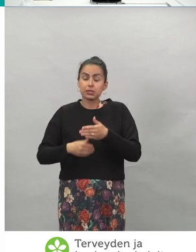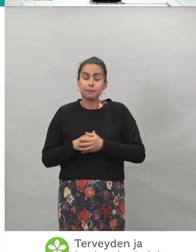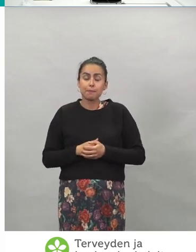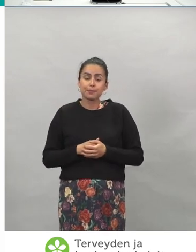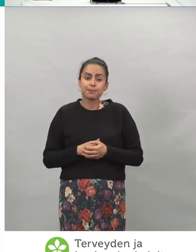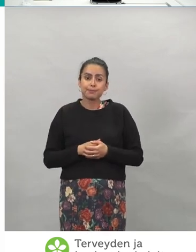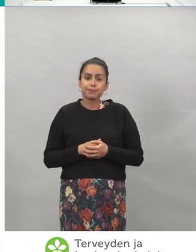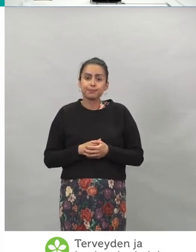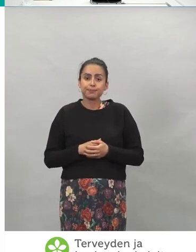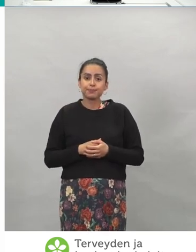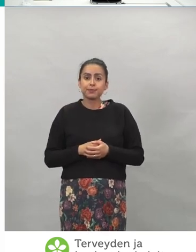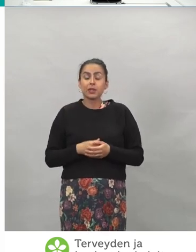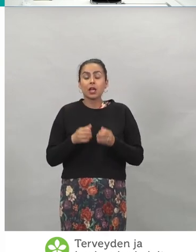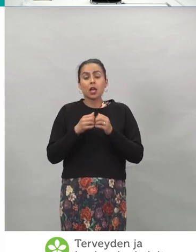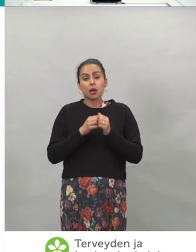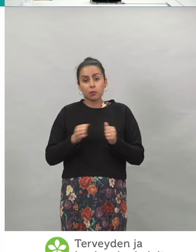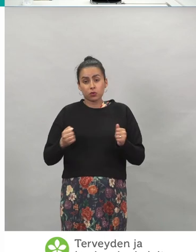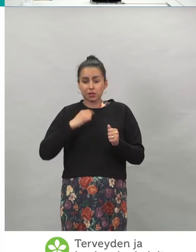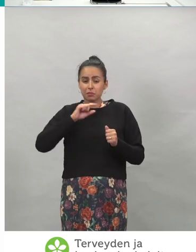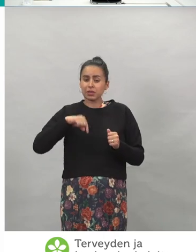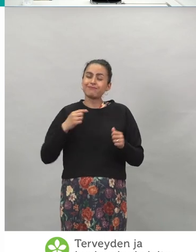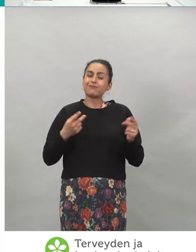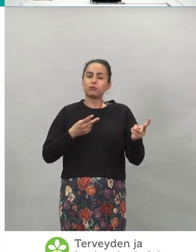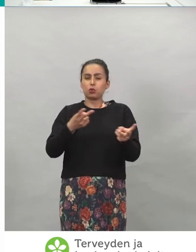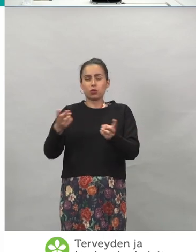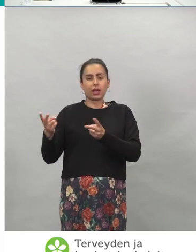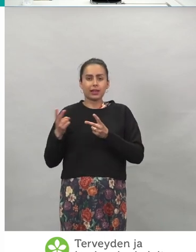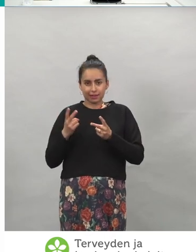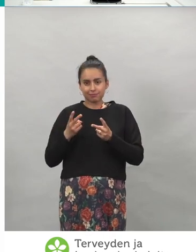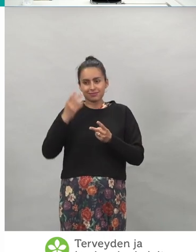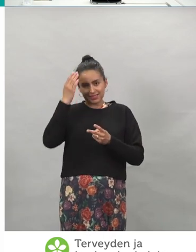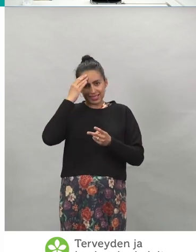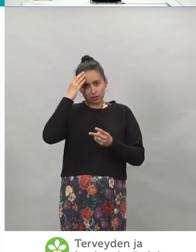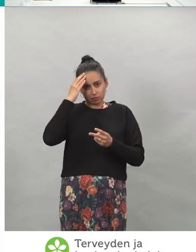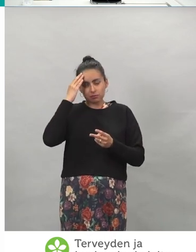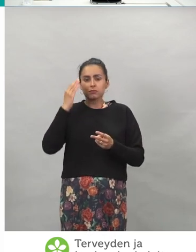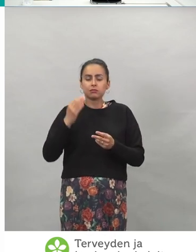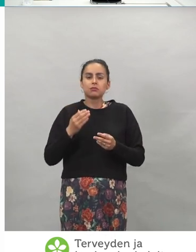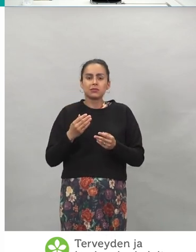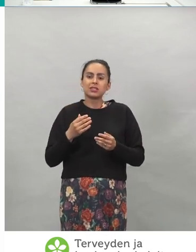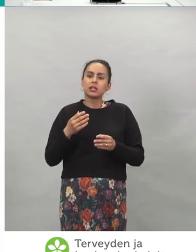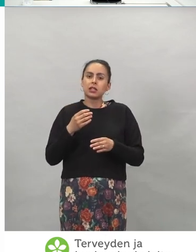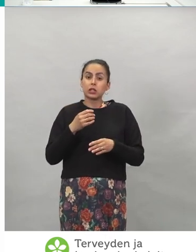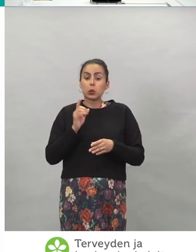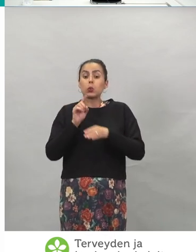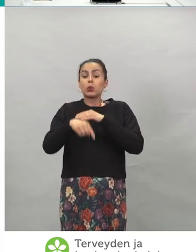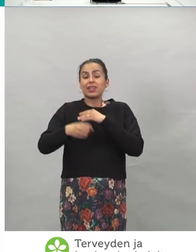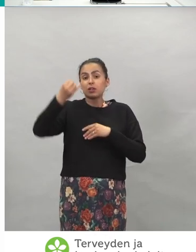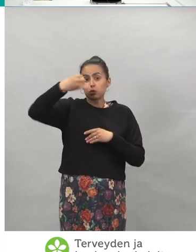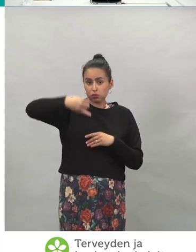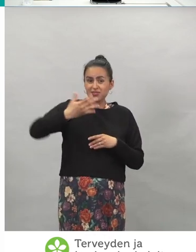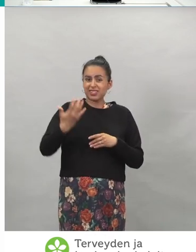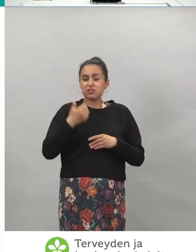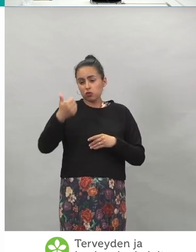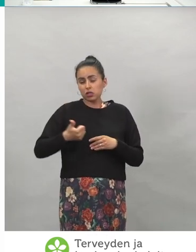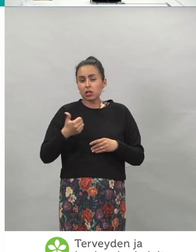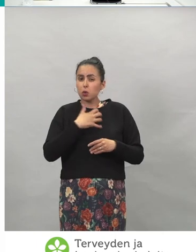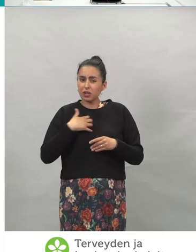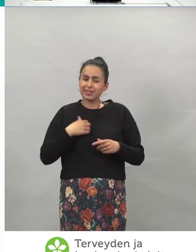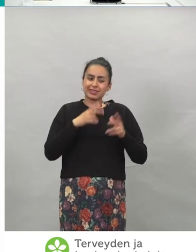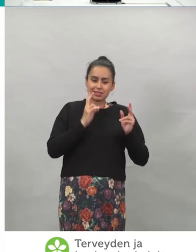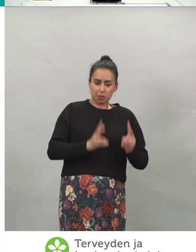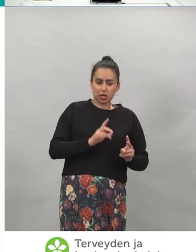Mutta meidän se pääviesti on se, että pyritään jatkamaan yli 65-vuotiailla sillä rokotteella, millä on